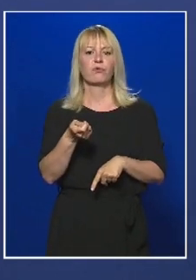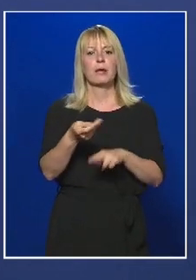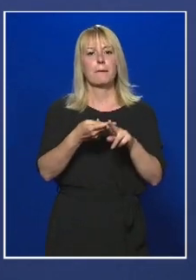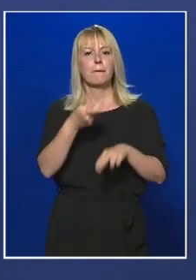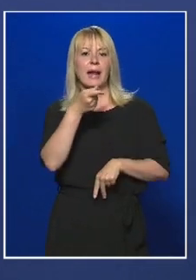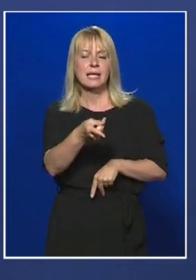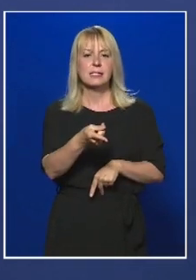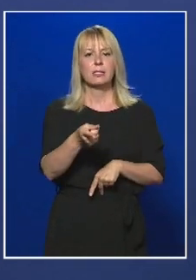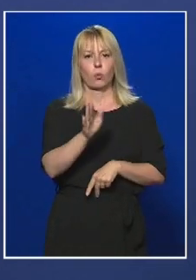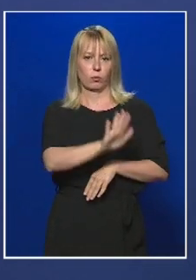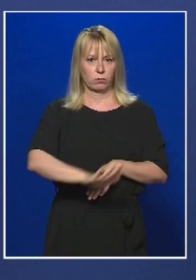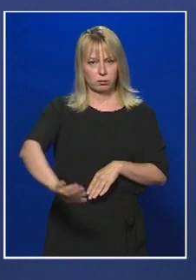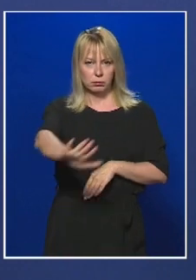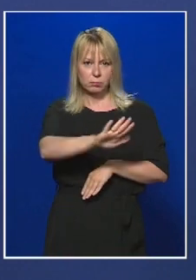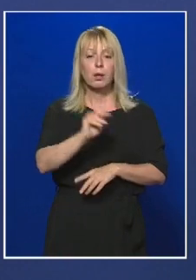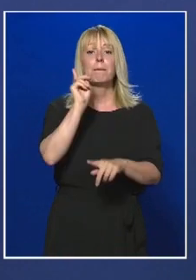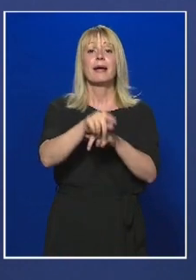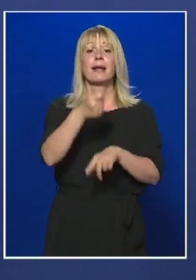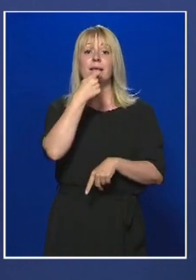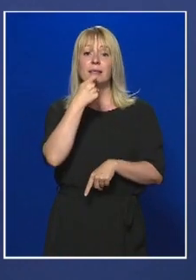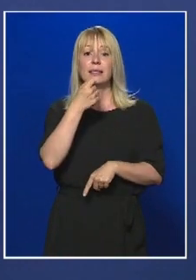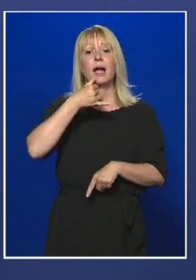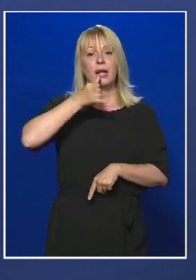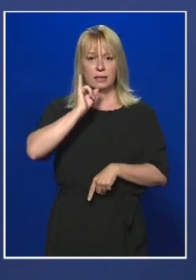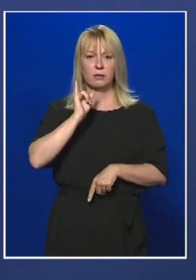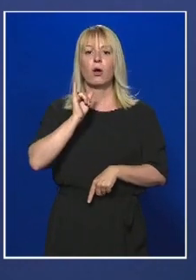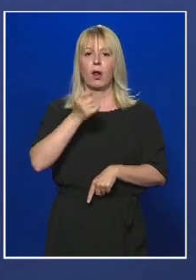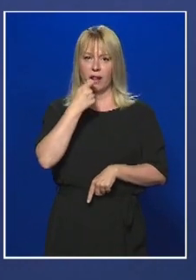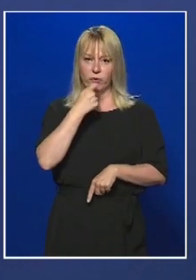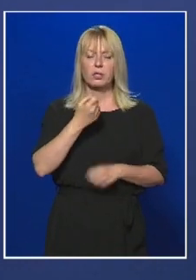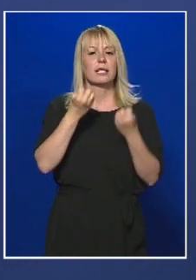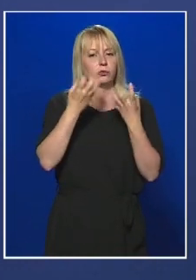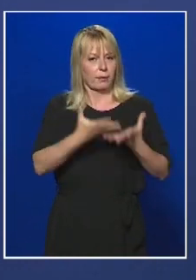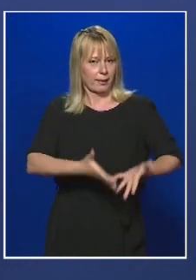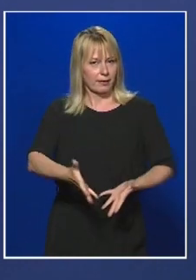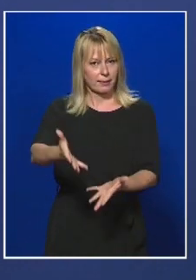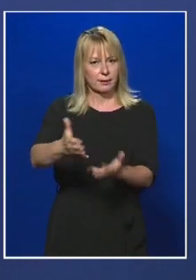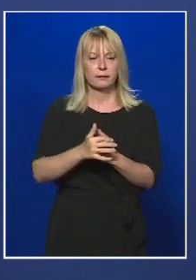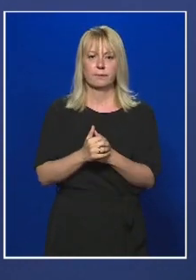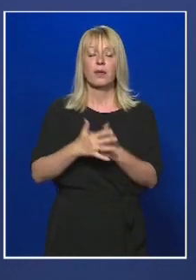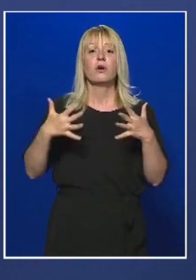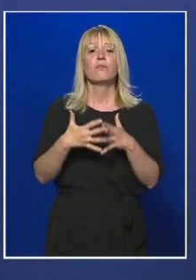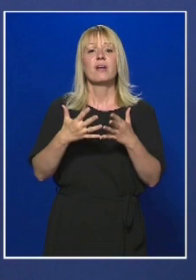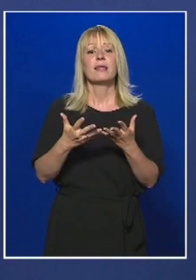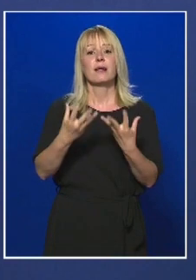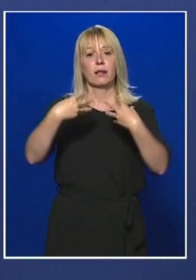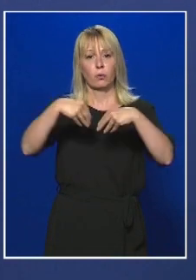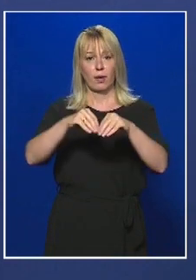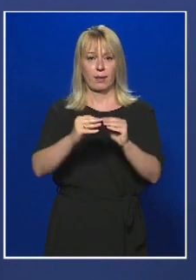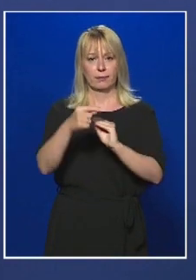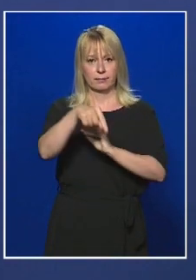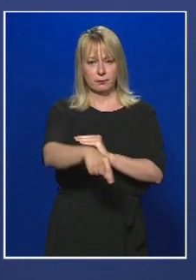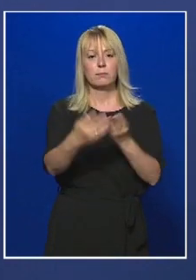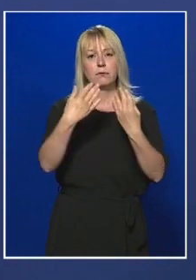a tartózkodás és a megrendelt étel, illetve ital elfogyasztása megengedett. A vendéglátó üzlet belső zárt